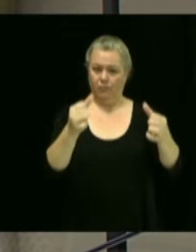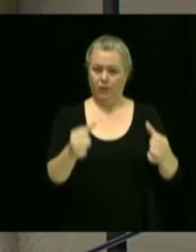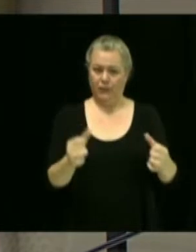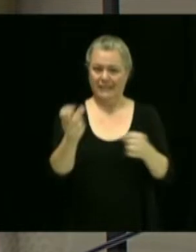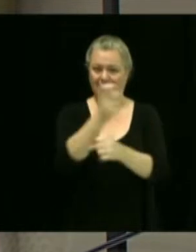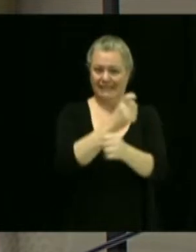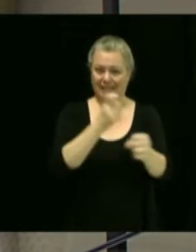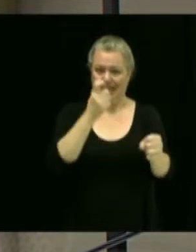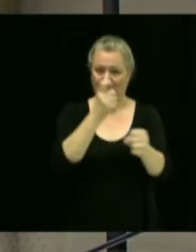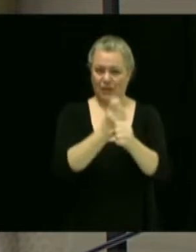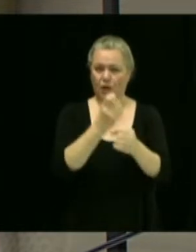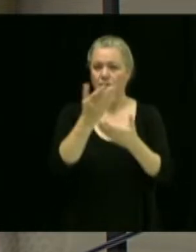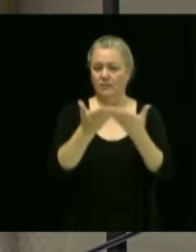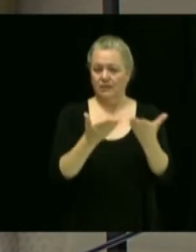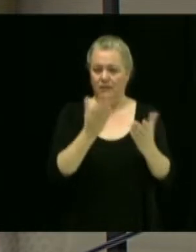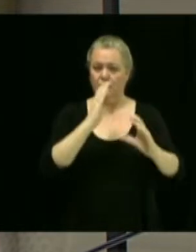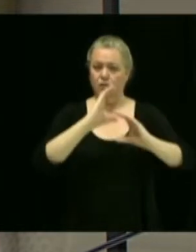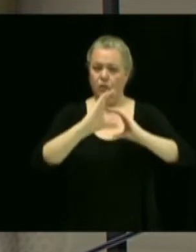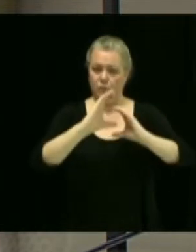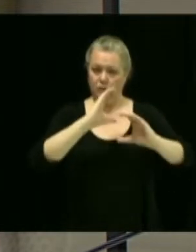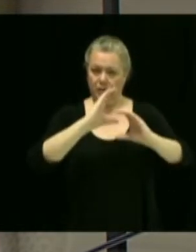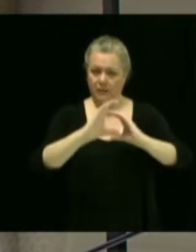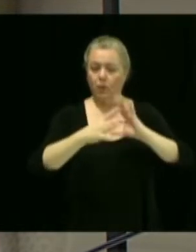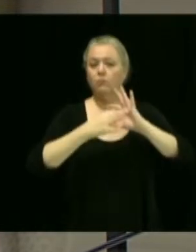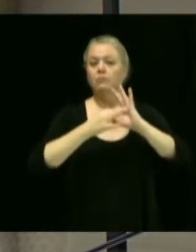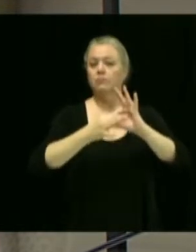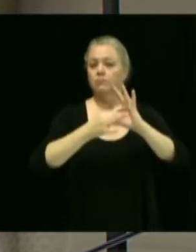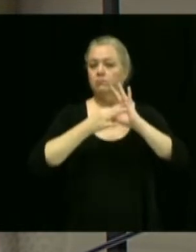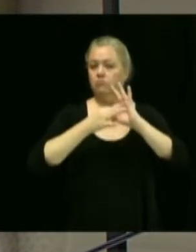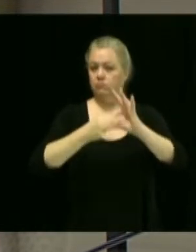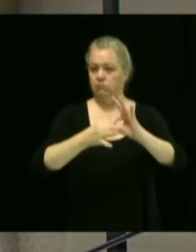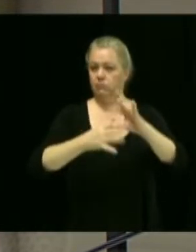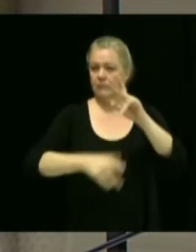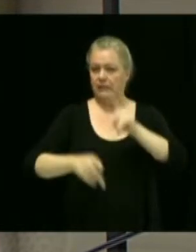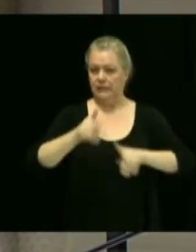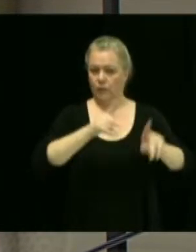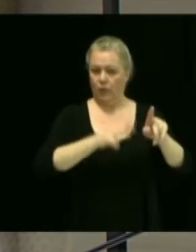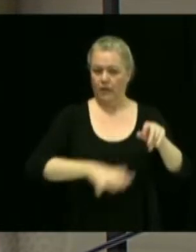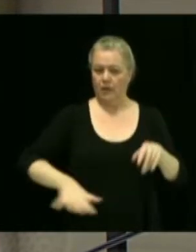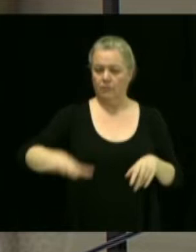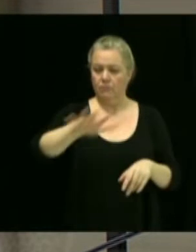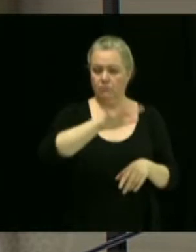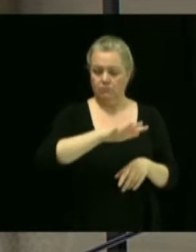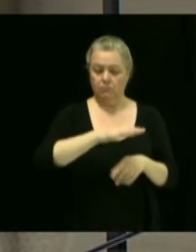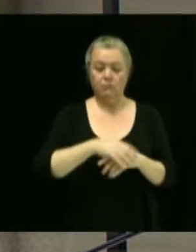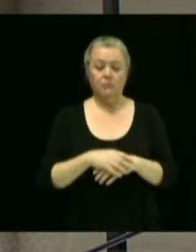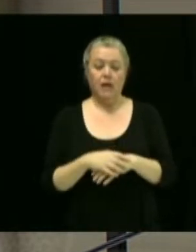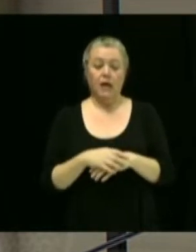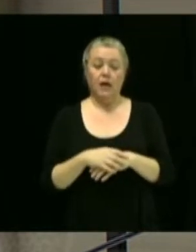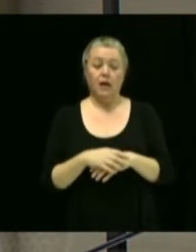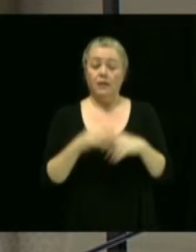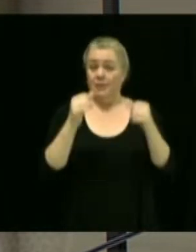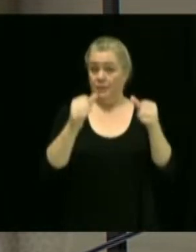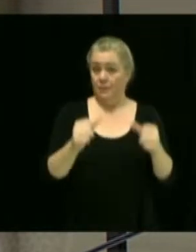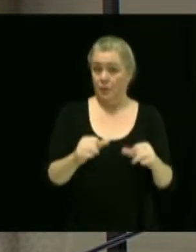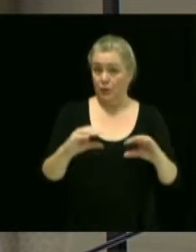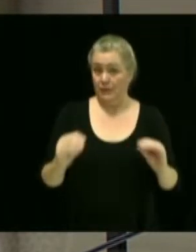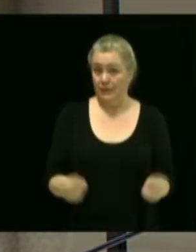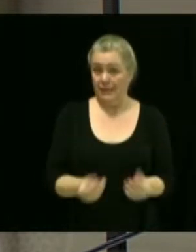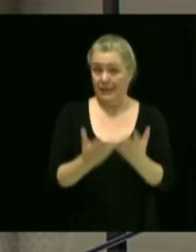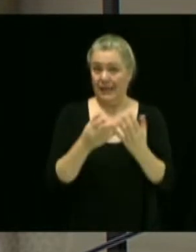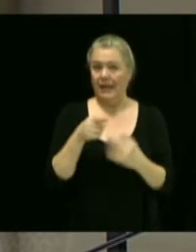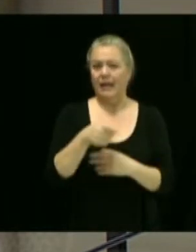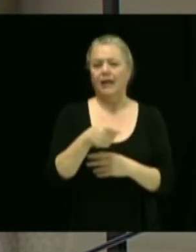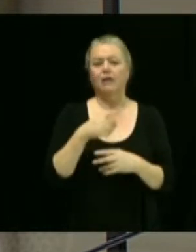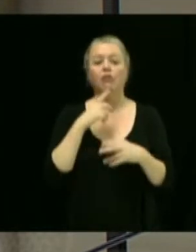du service des communications et des relations citoyennes. Ce poste ainsi créé, il y aurait lieu de procéder à la